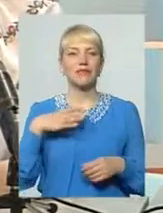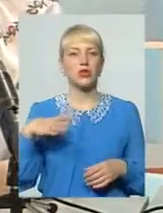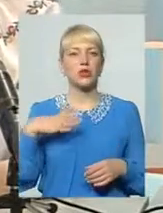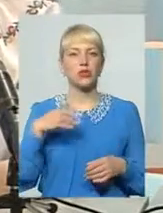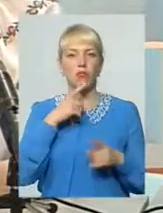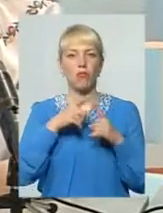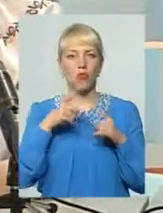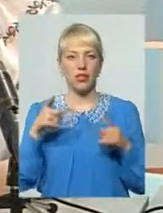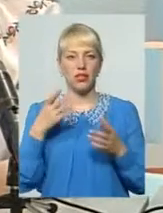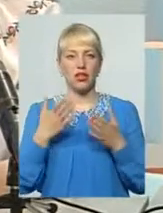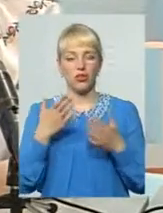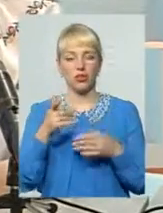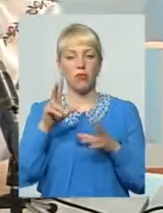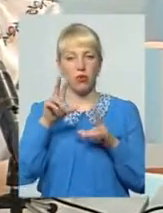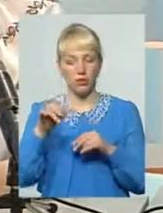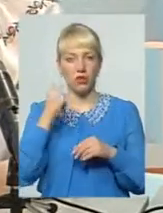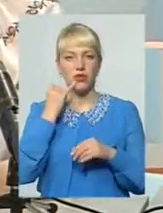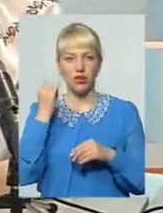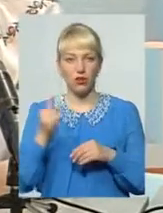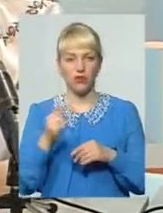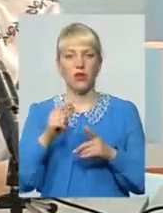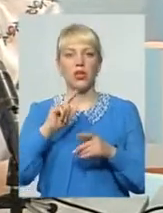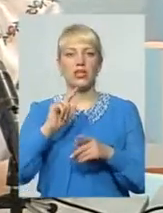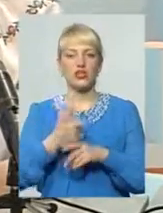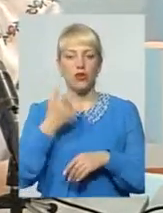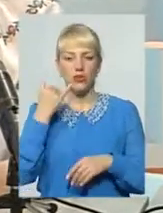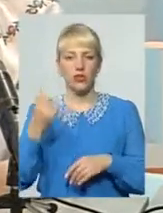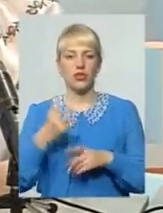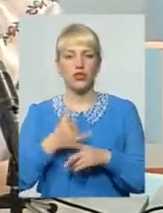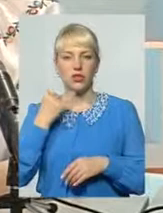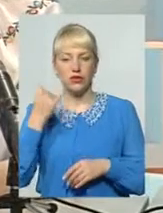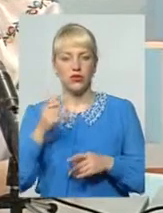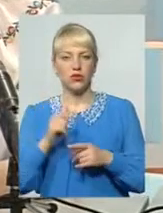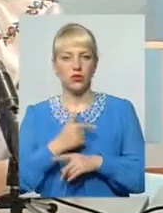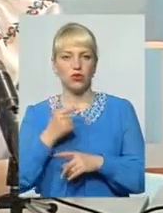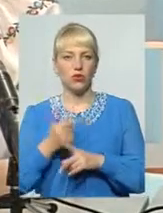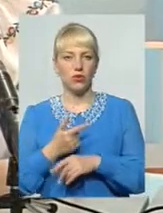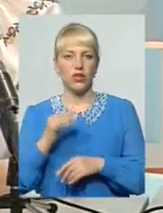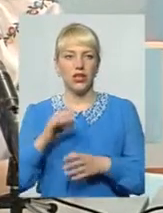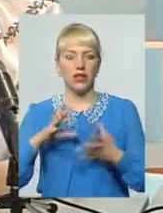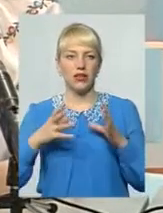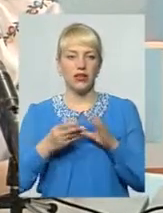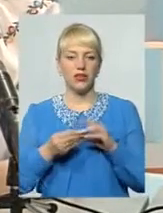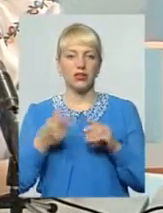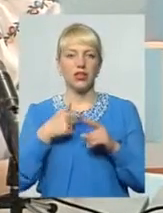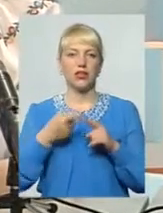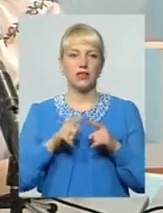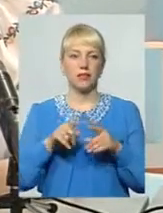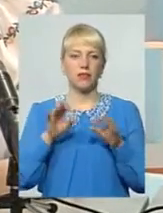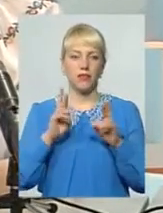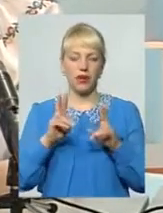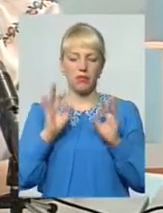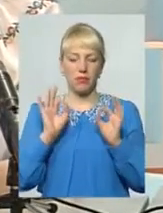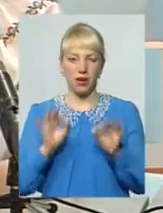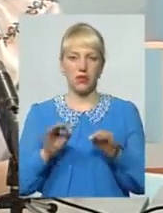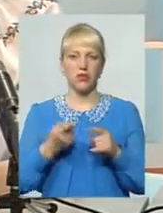пообіцяв, ти телефонуєш Потім телефонувати знов Знов, знов і знов І результат, як правило, це дає Ті, хто